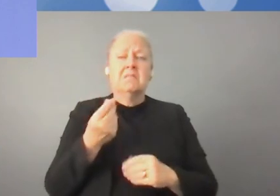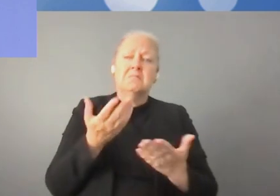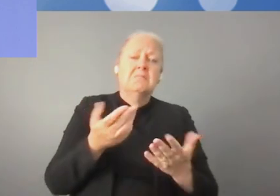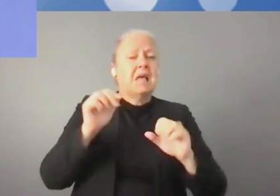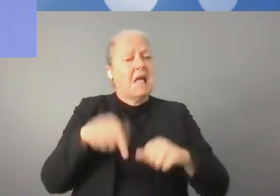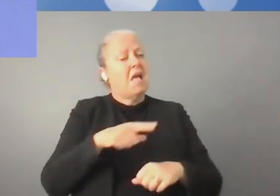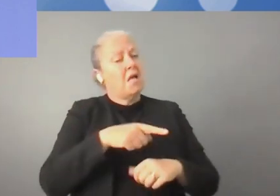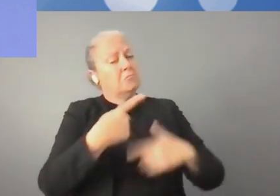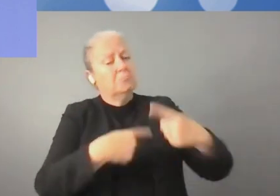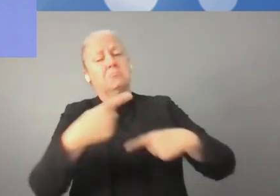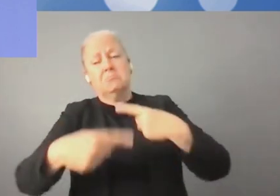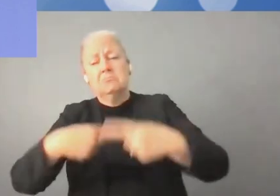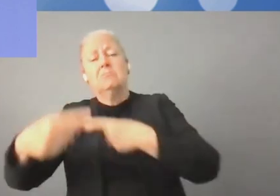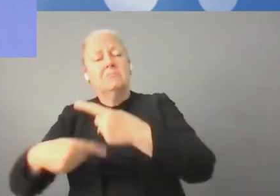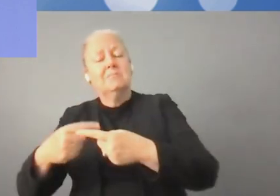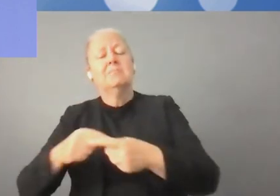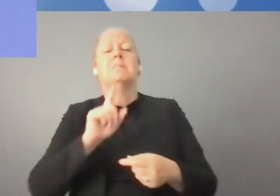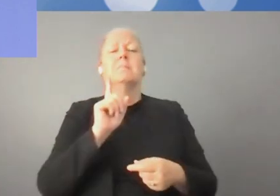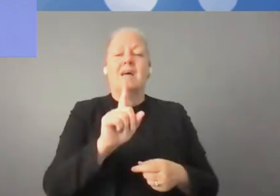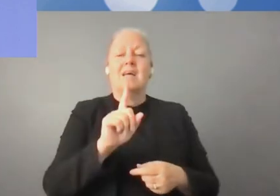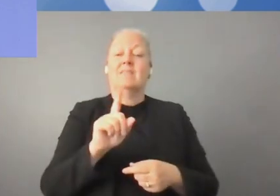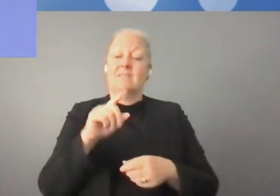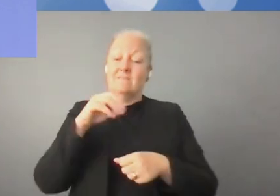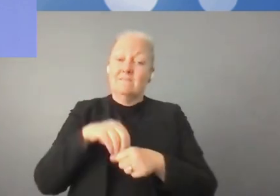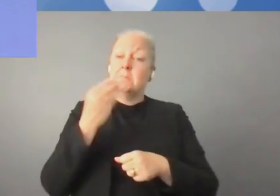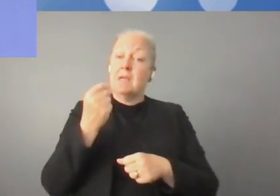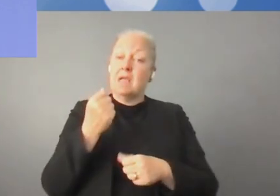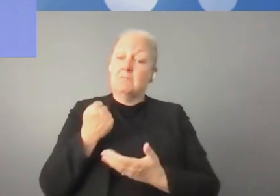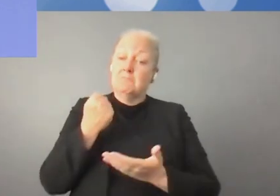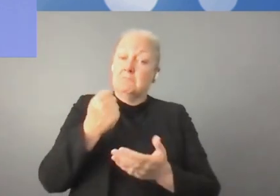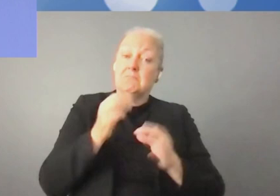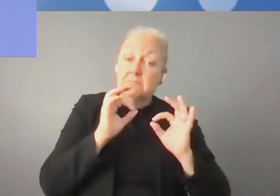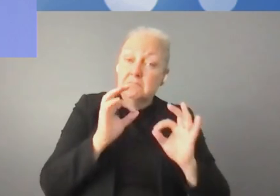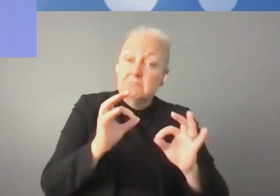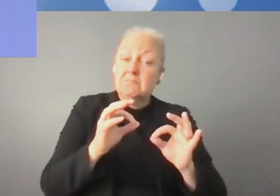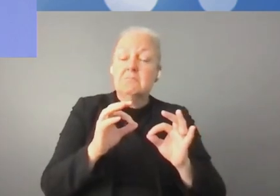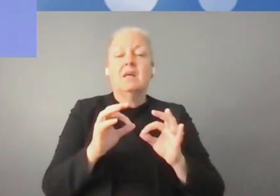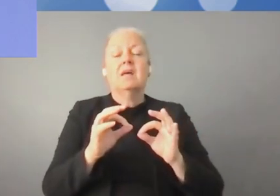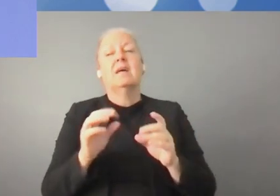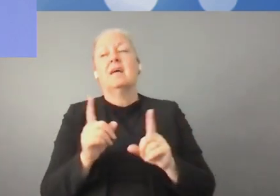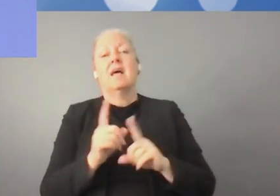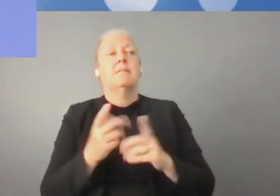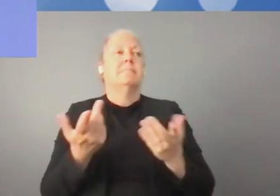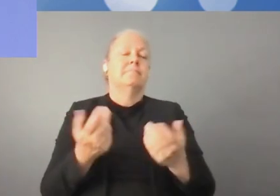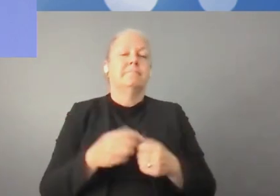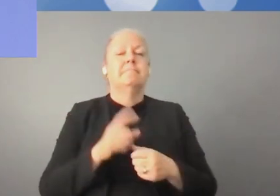entretien, j'ai consulté les employés du secteur ICT.